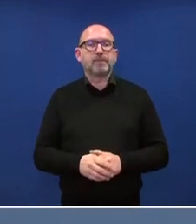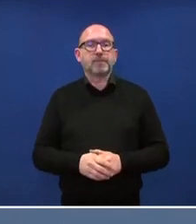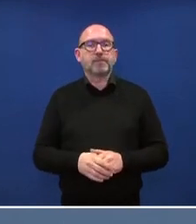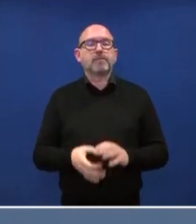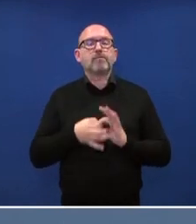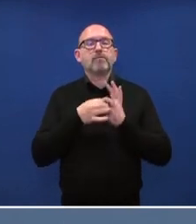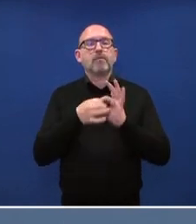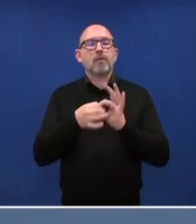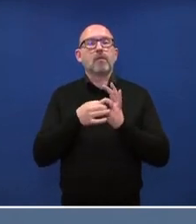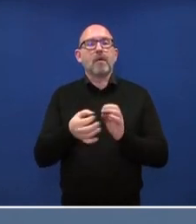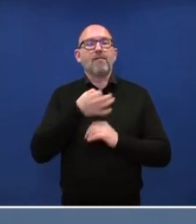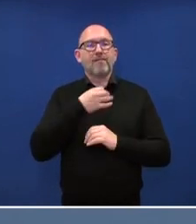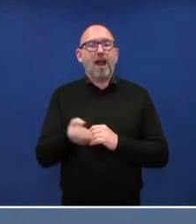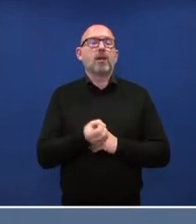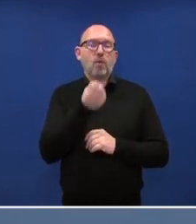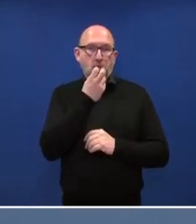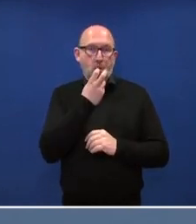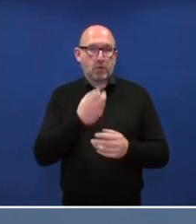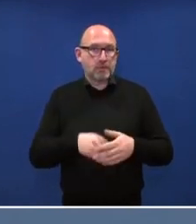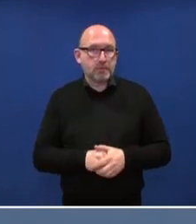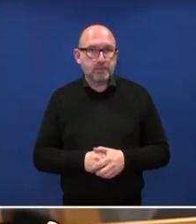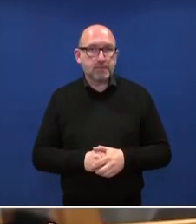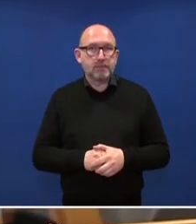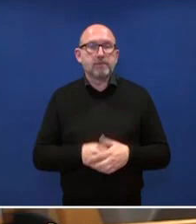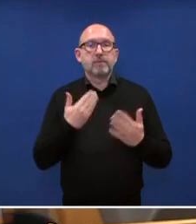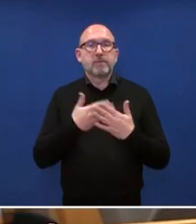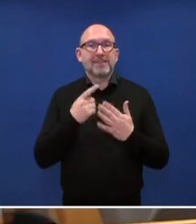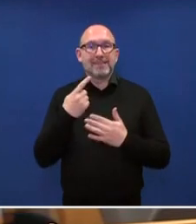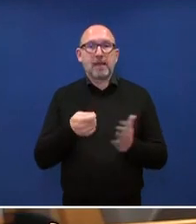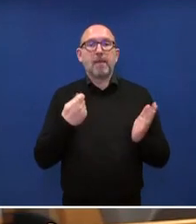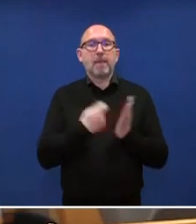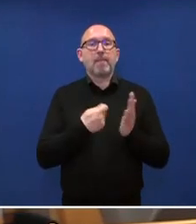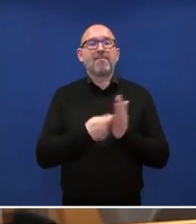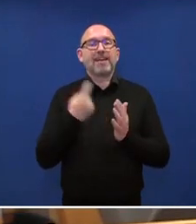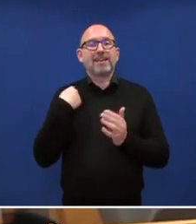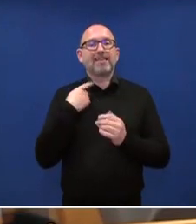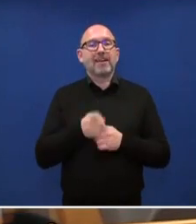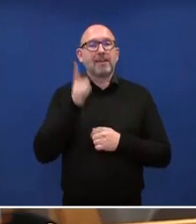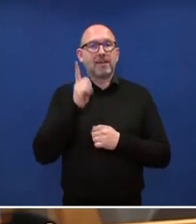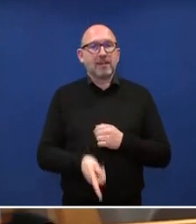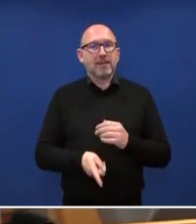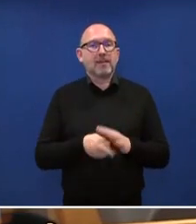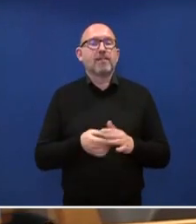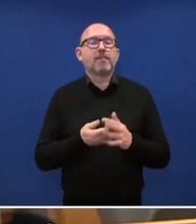Hongkong, vielleicht am Auswärtige Amt. wie bewerten Sie das Urteil für Joshua Wong?